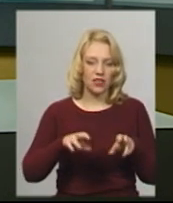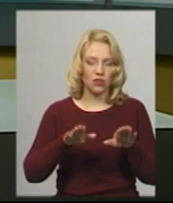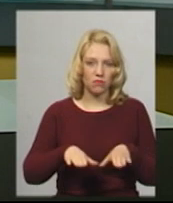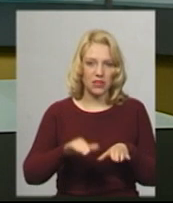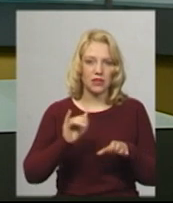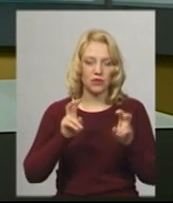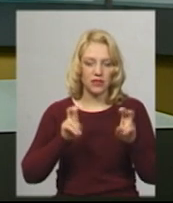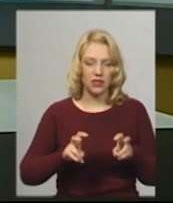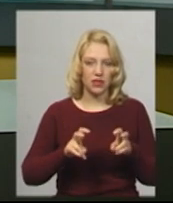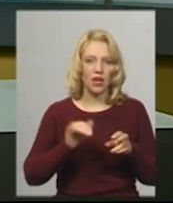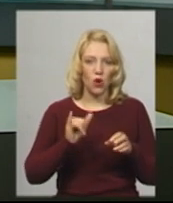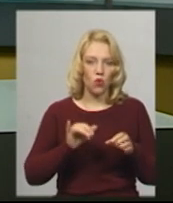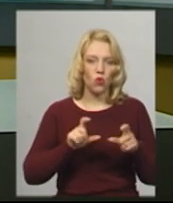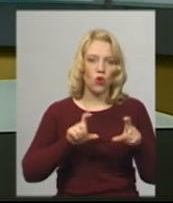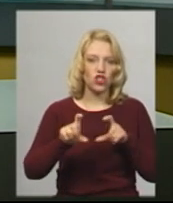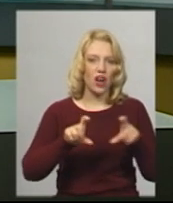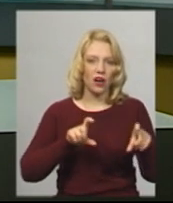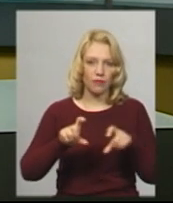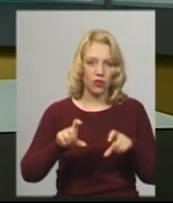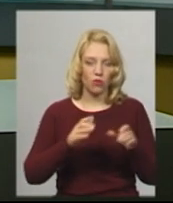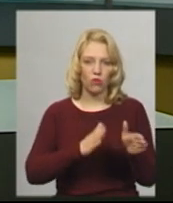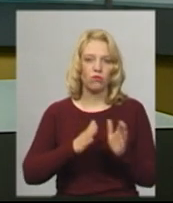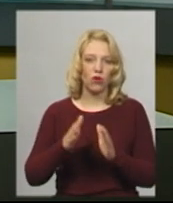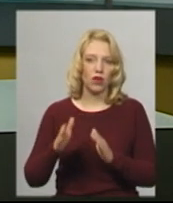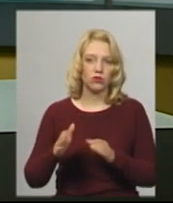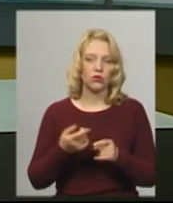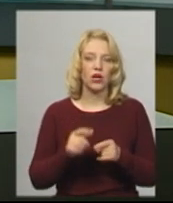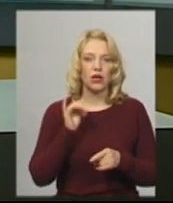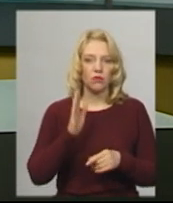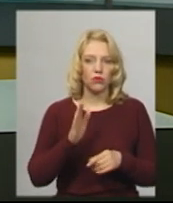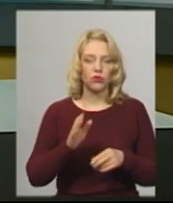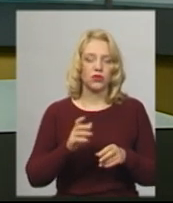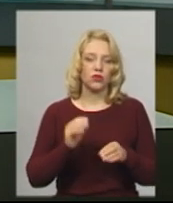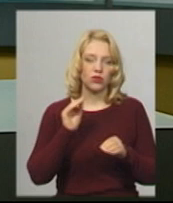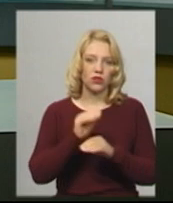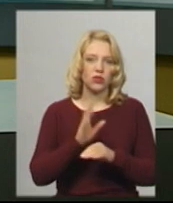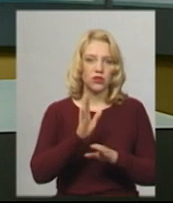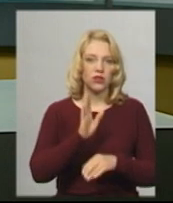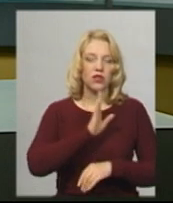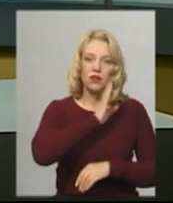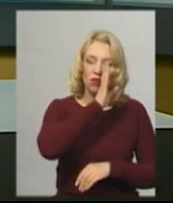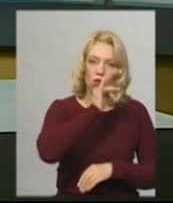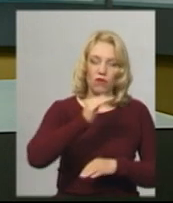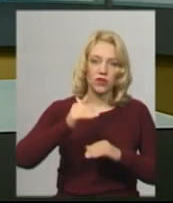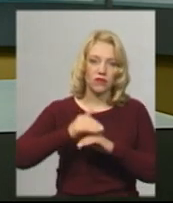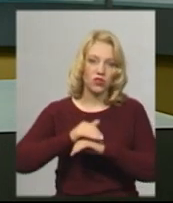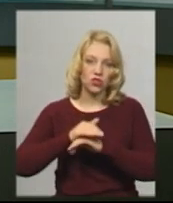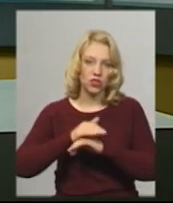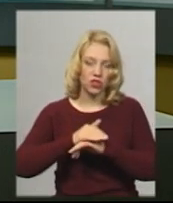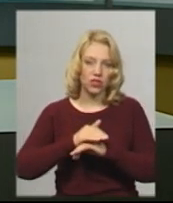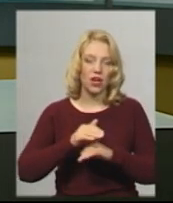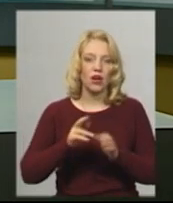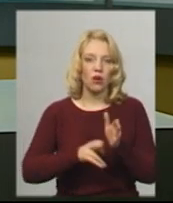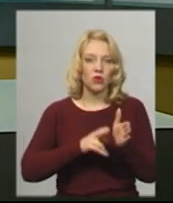порядку та на відстані 2 метрів. Владислав Бондар додає, курсуватимуть тільки ранкові та вечірні потяги. Каже, ті, що